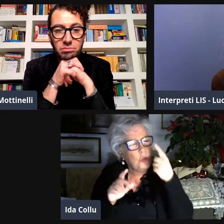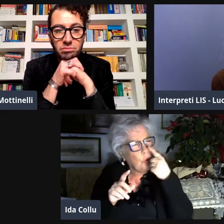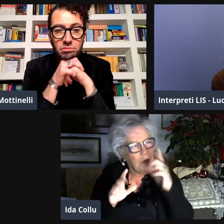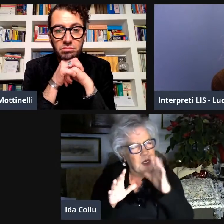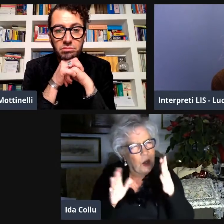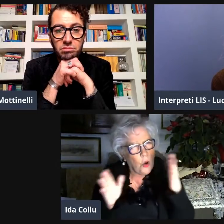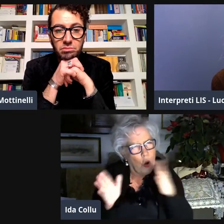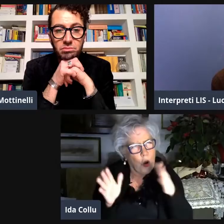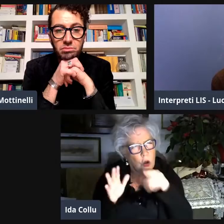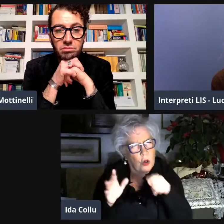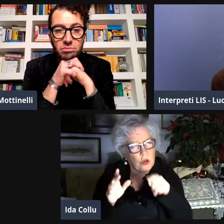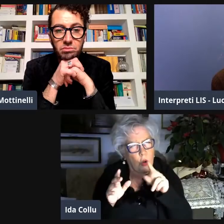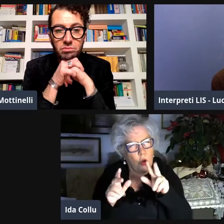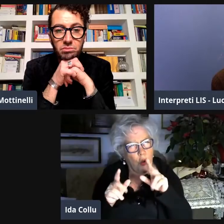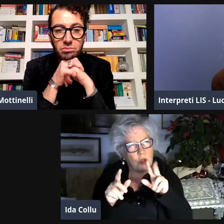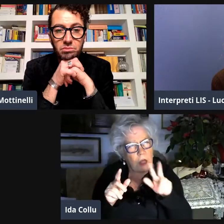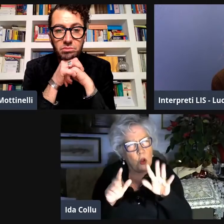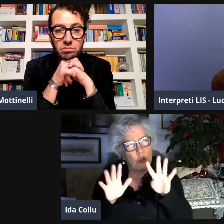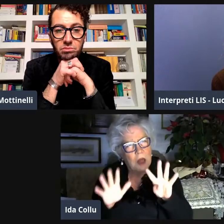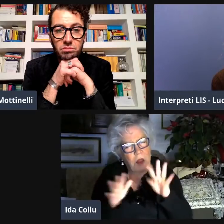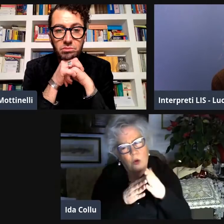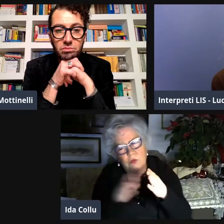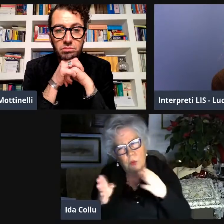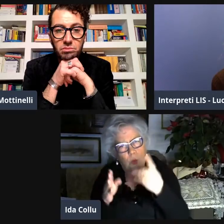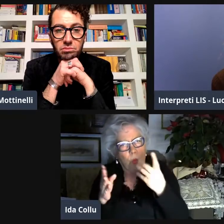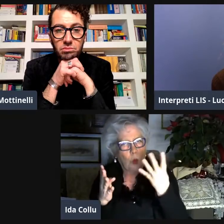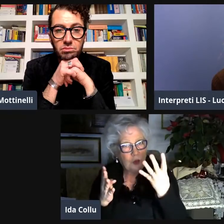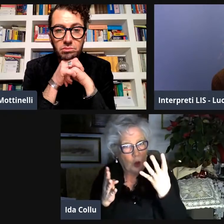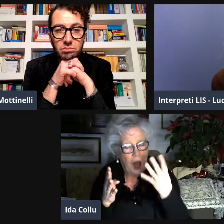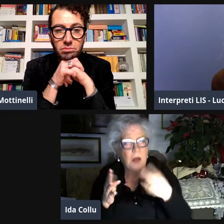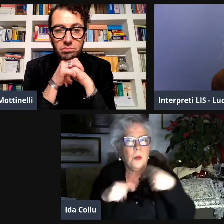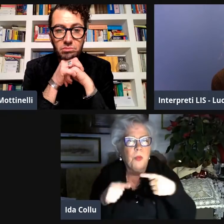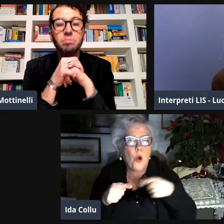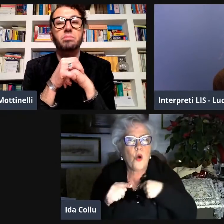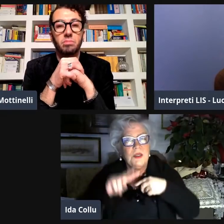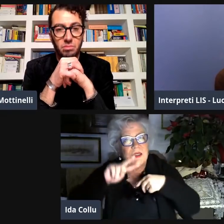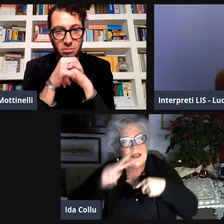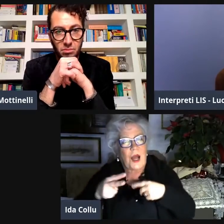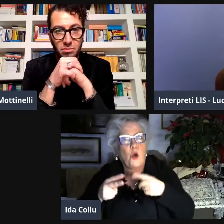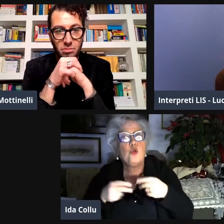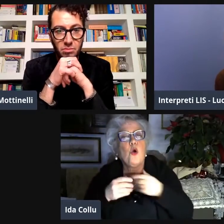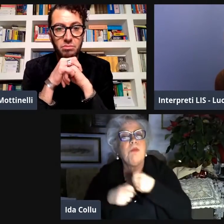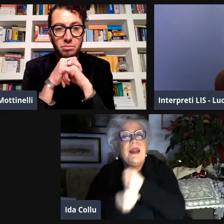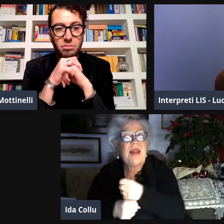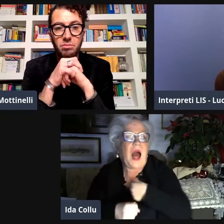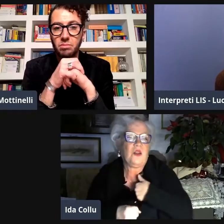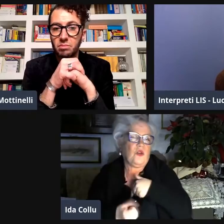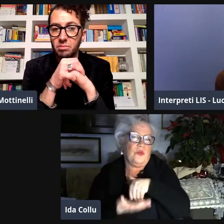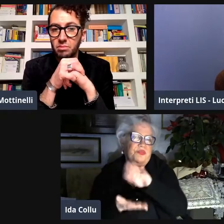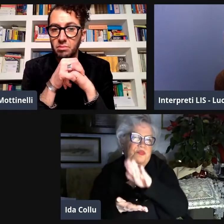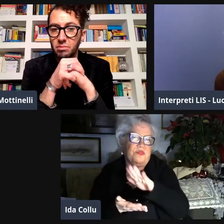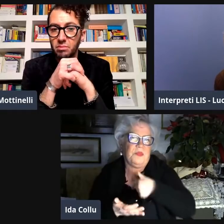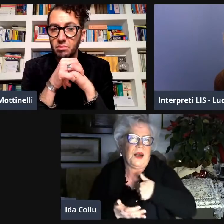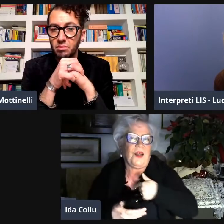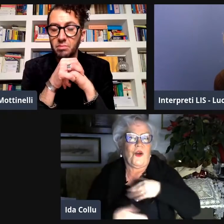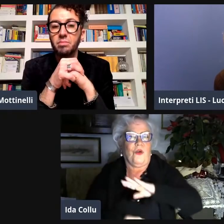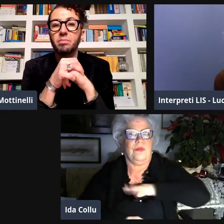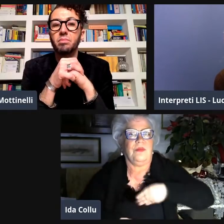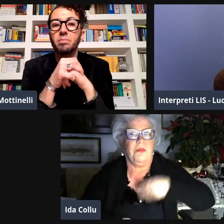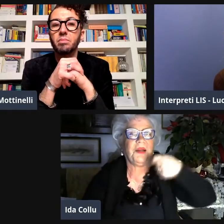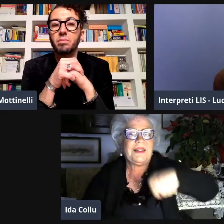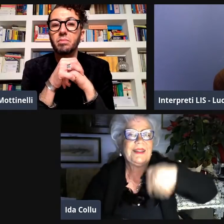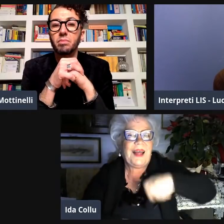nell'88 insomma prima i quattro anni precedenti